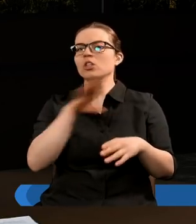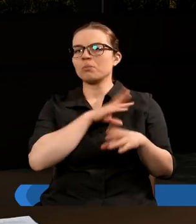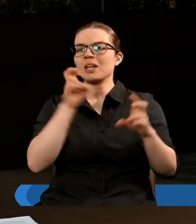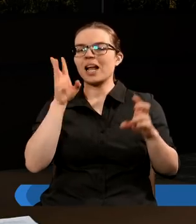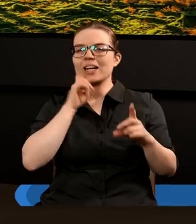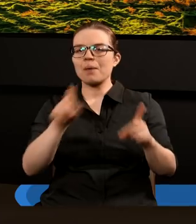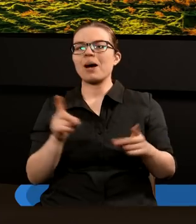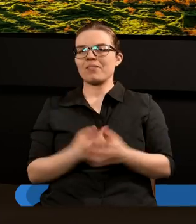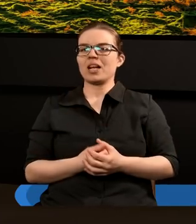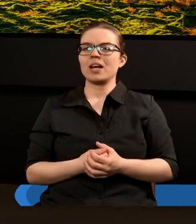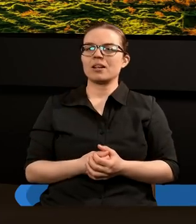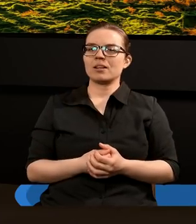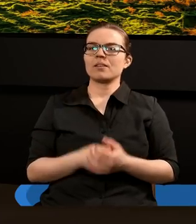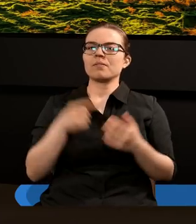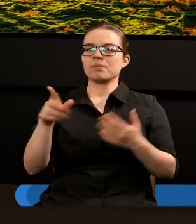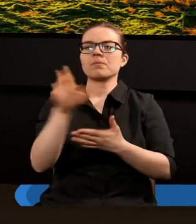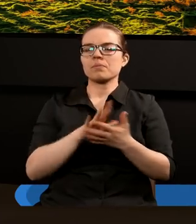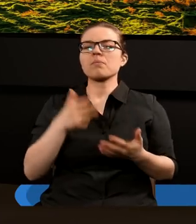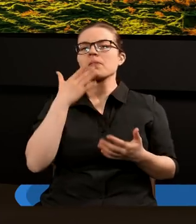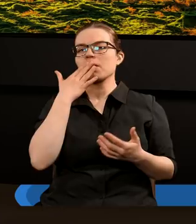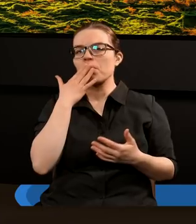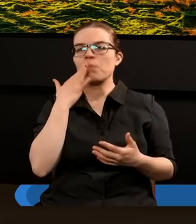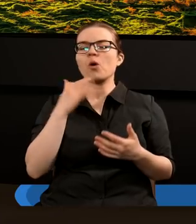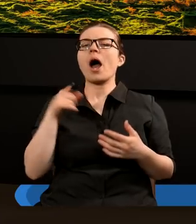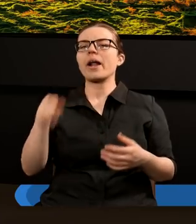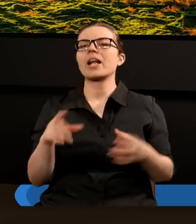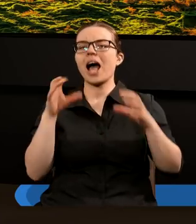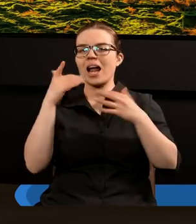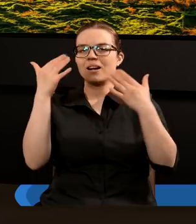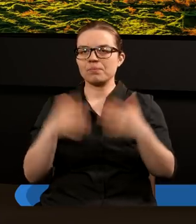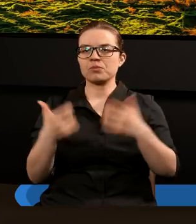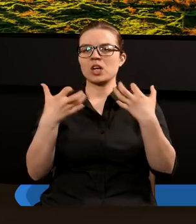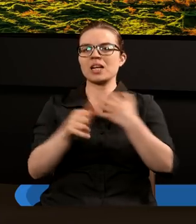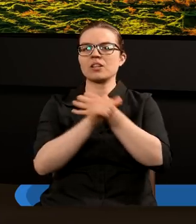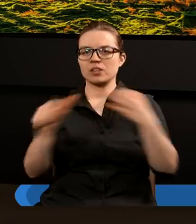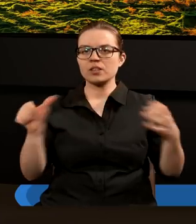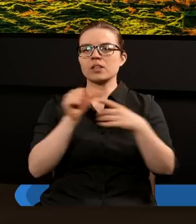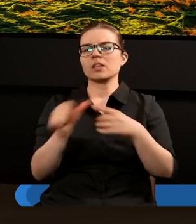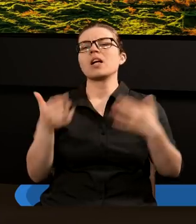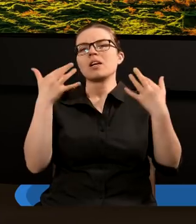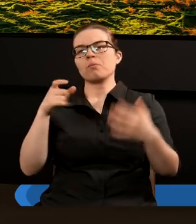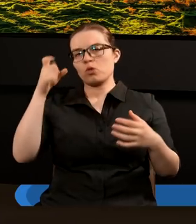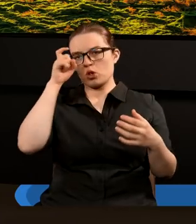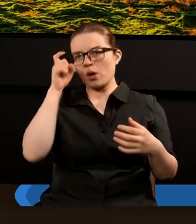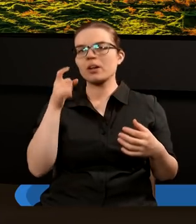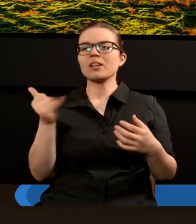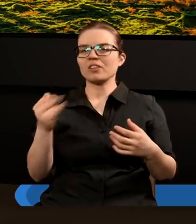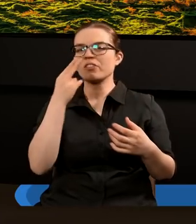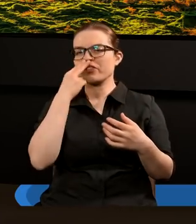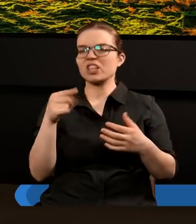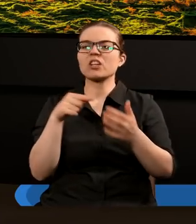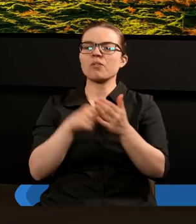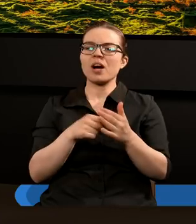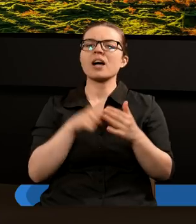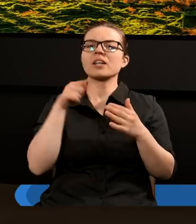naprawdę. Sam tekst nam mówi, że ta liczba 666 jest liczbą człowieka. No i widzimy właśnie, że